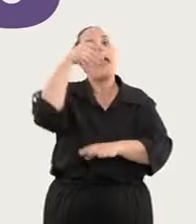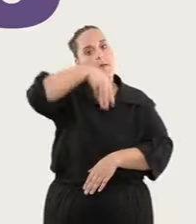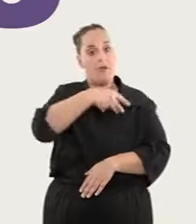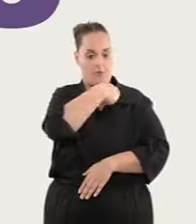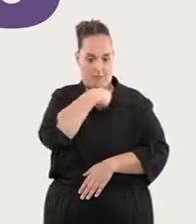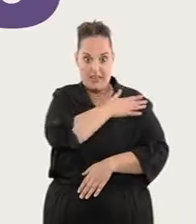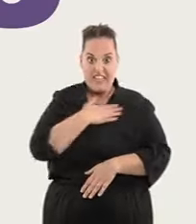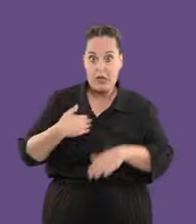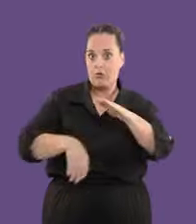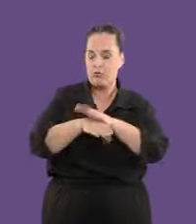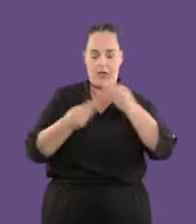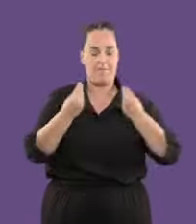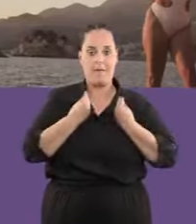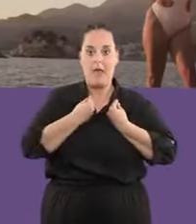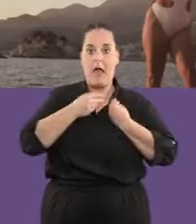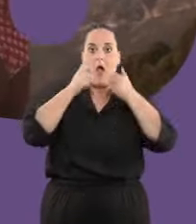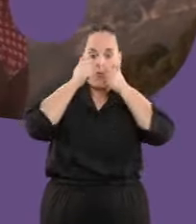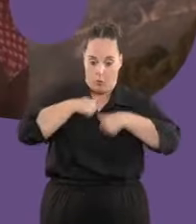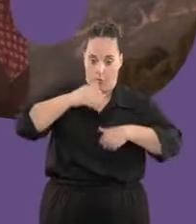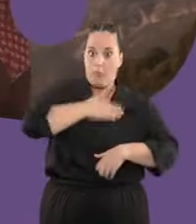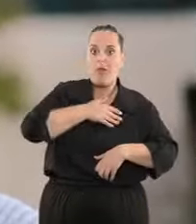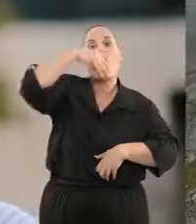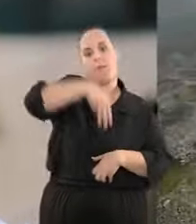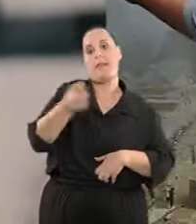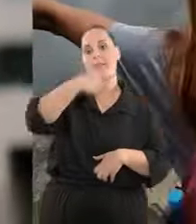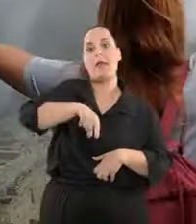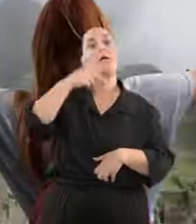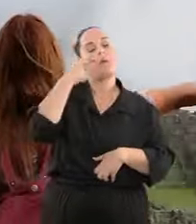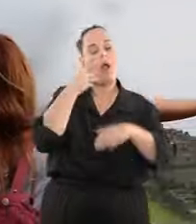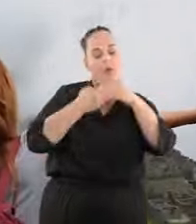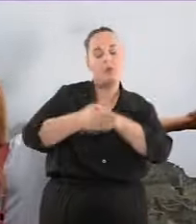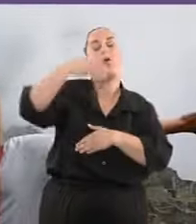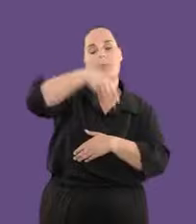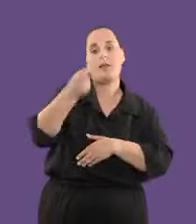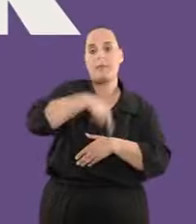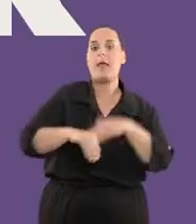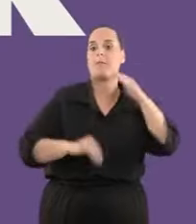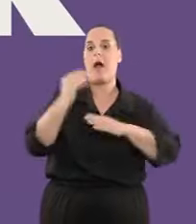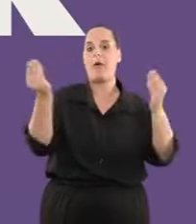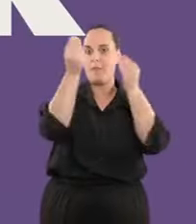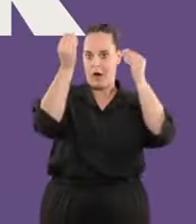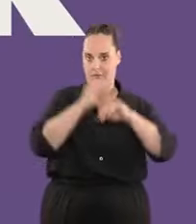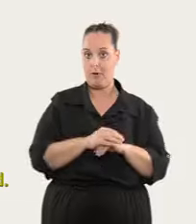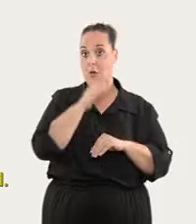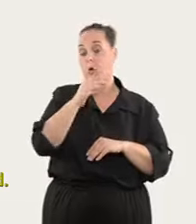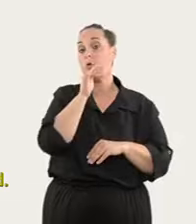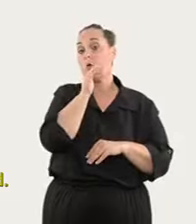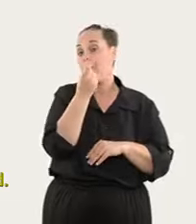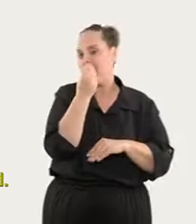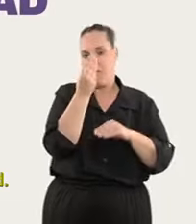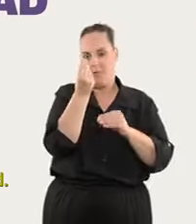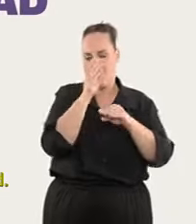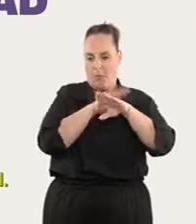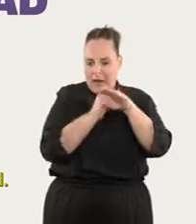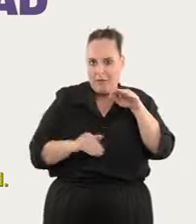quiero viva. M de mi cuerpo es mío. M de mirar al futuro. M de más y mejor. Porque todavía queda